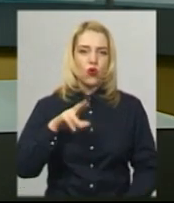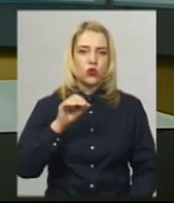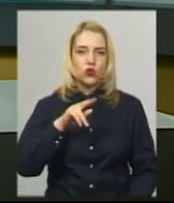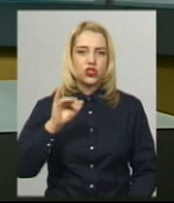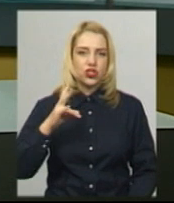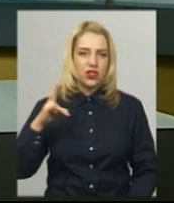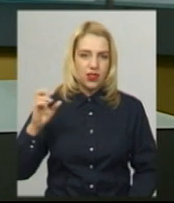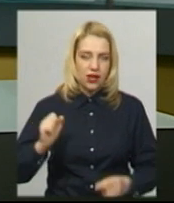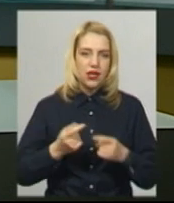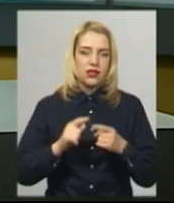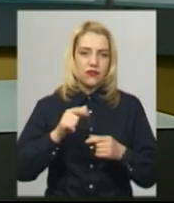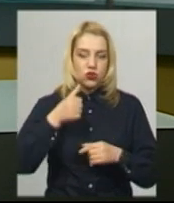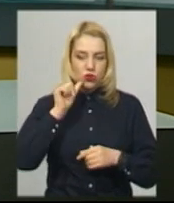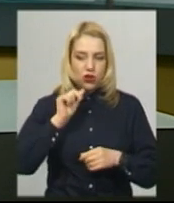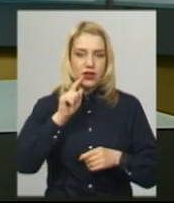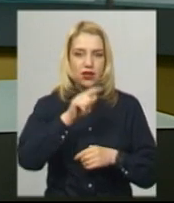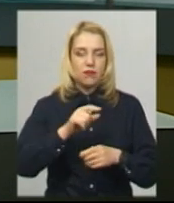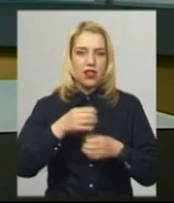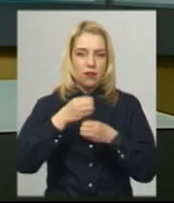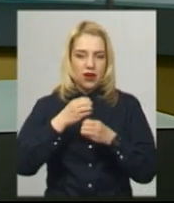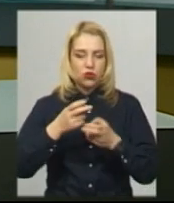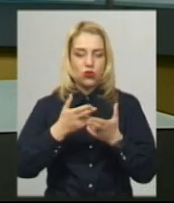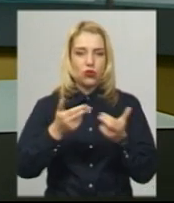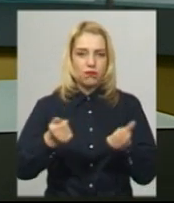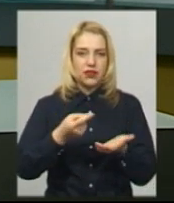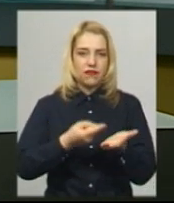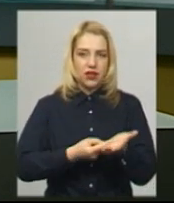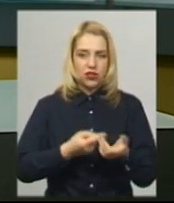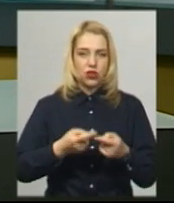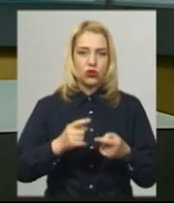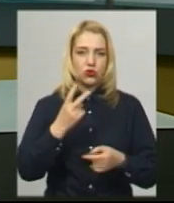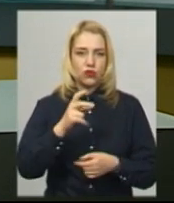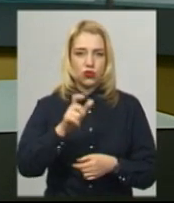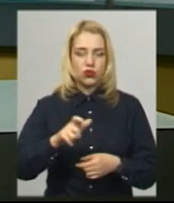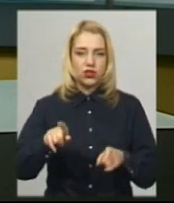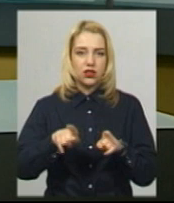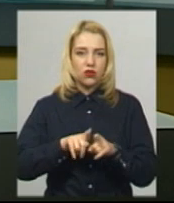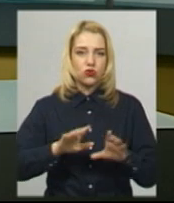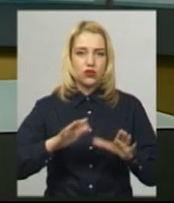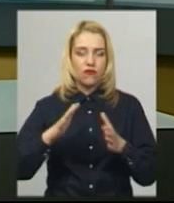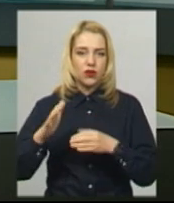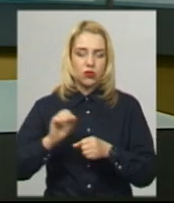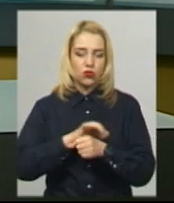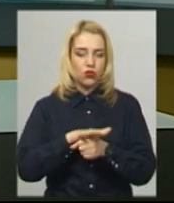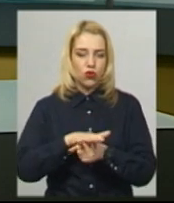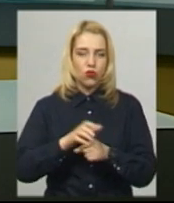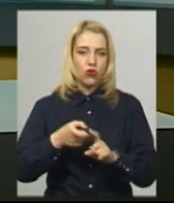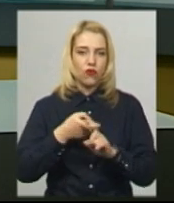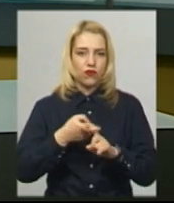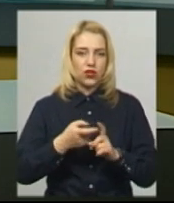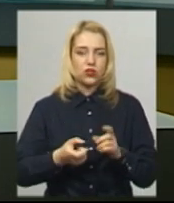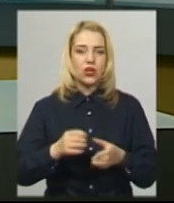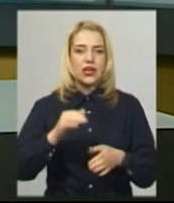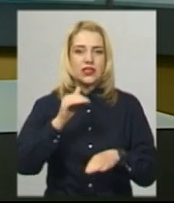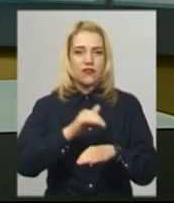вчора коронавірус там лабораторно підтвердили у двох жителів району. Також випадки коронавірусу зафіксовані в обласному центрі –